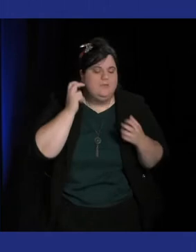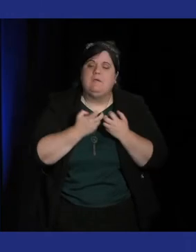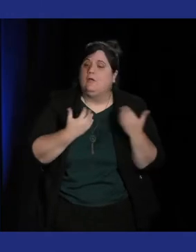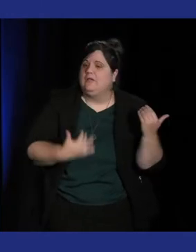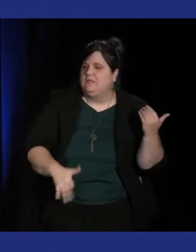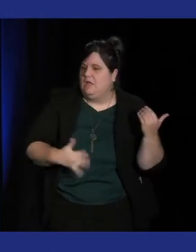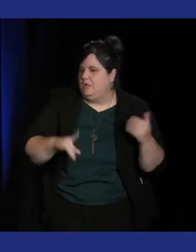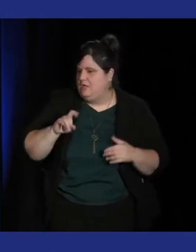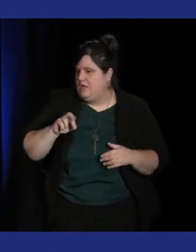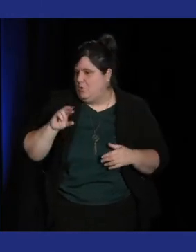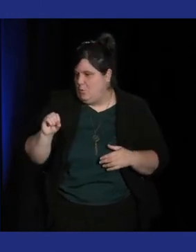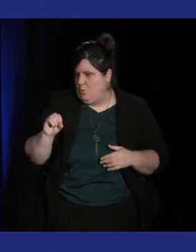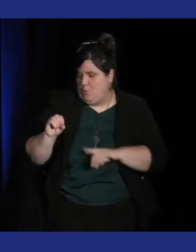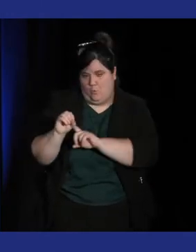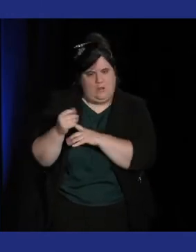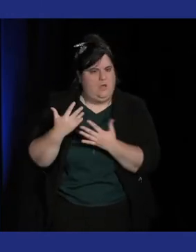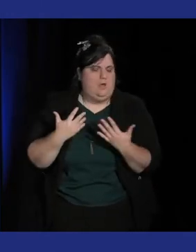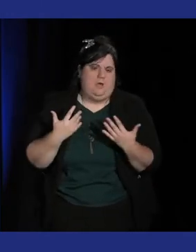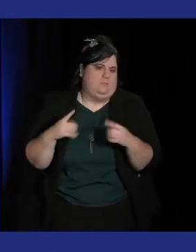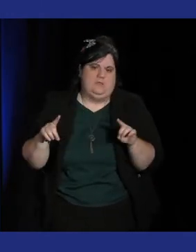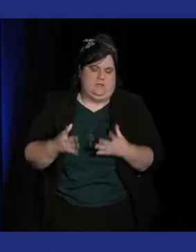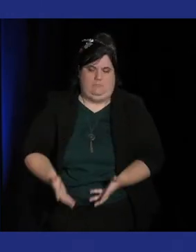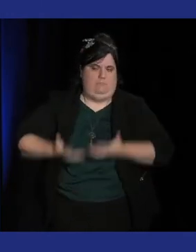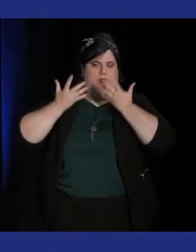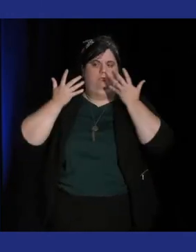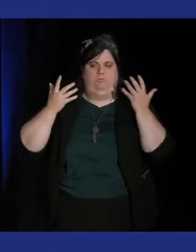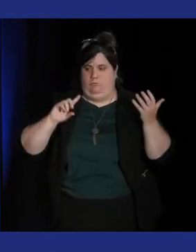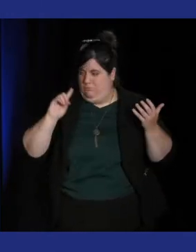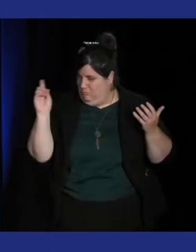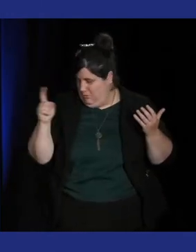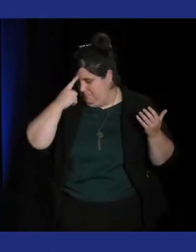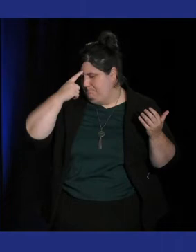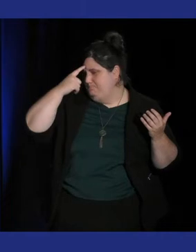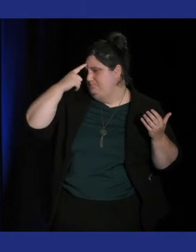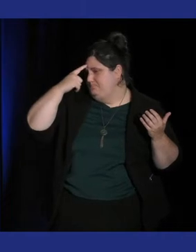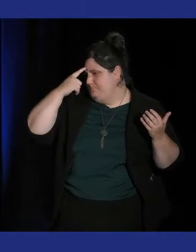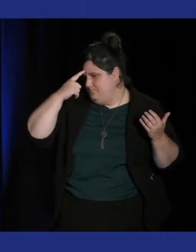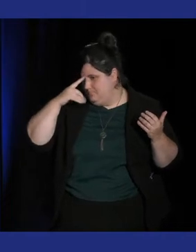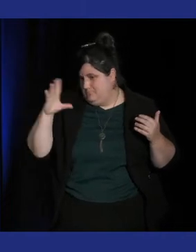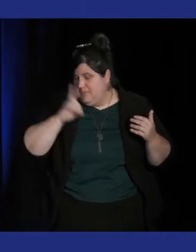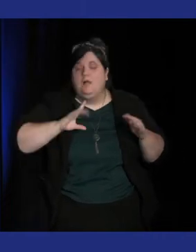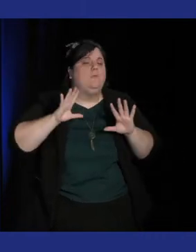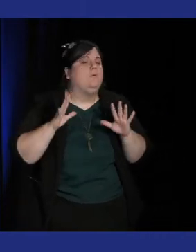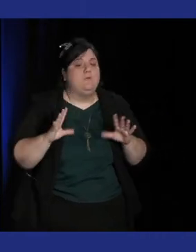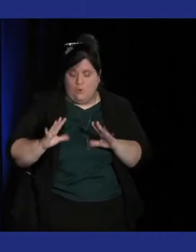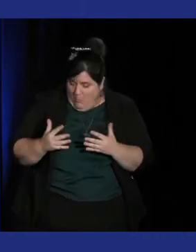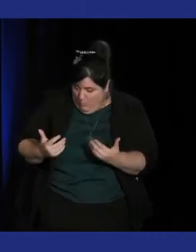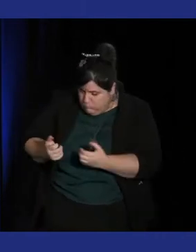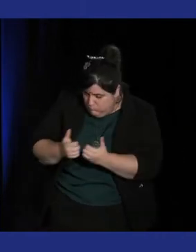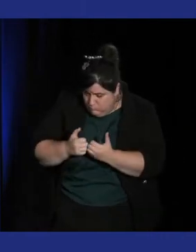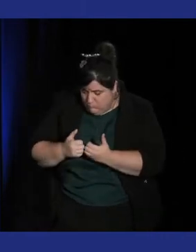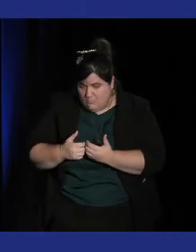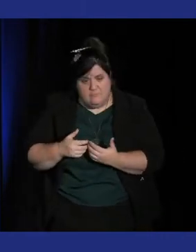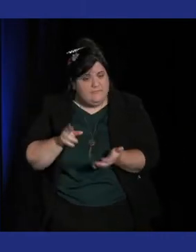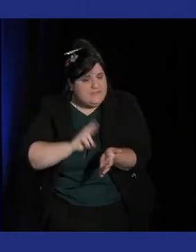où je pense qu'elle a vraiment... enfin les musiques des Guitars-Héros ont marqué une génération de joueurs mais pas tant dans leur gameplay on se souvient pas forcément des séquences de